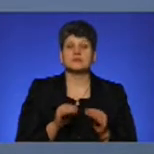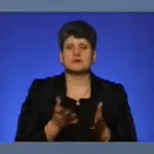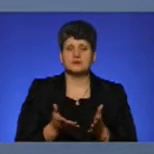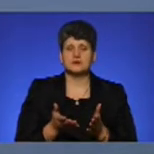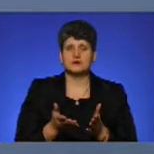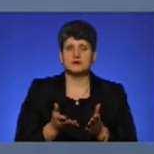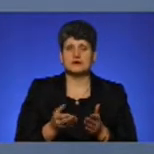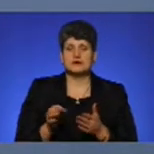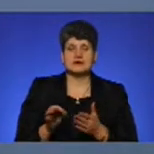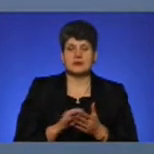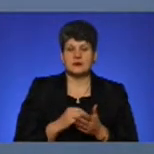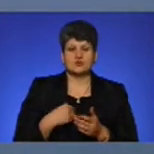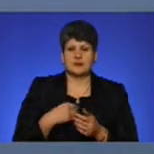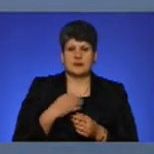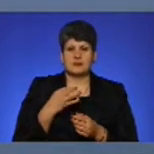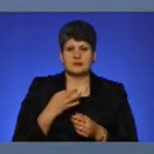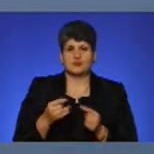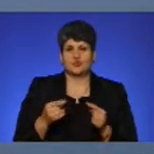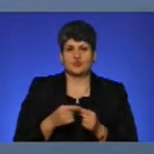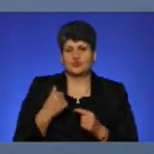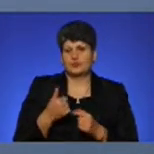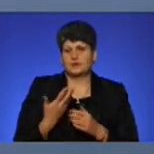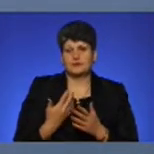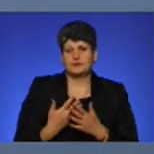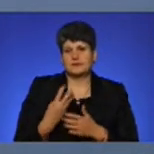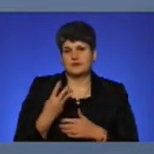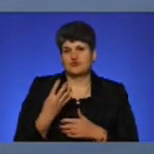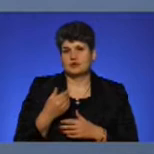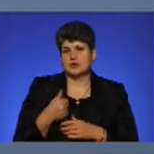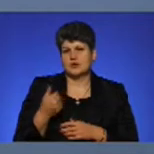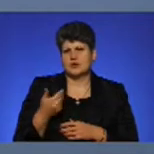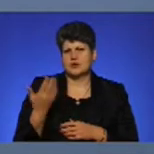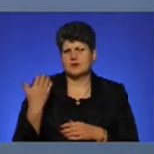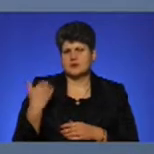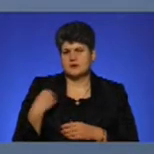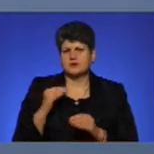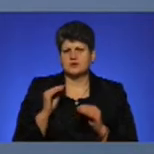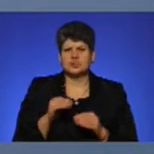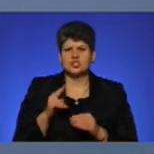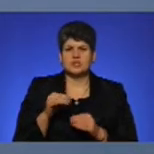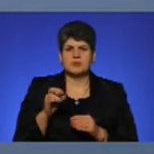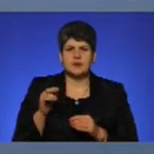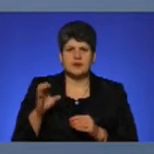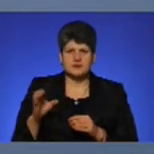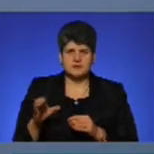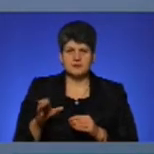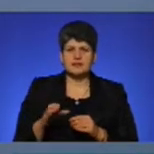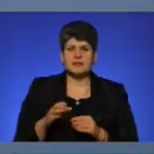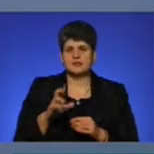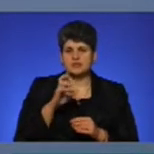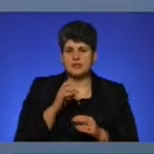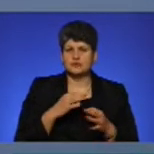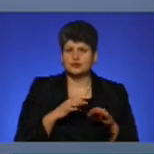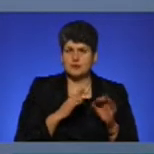так, з ходу я зараз не згадаю, який точно рік був. Ну, десь орієнтовно 3-4 роки в нас завстановлені GPS-трекери, причому як на комунальному